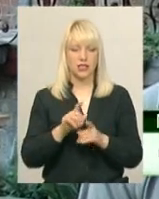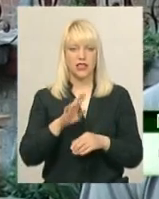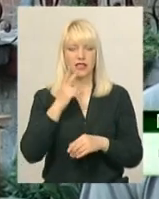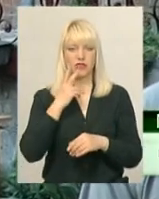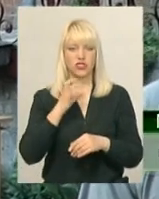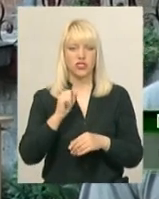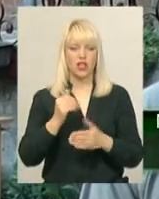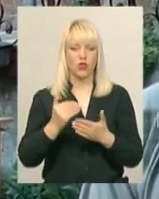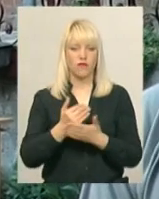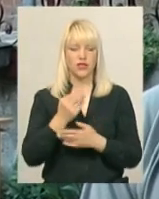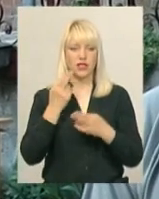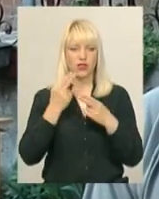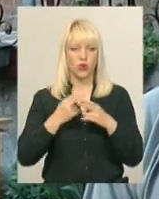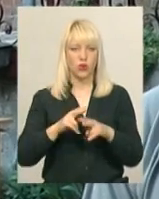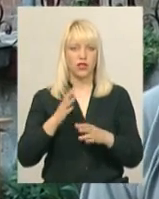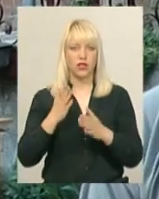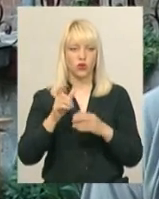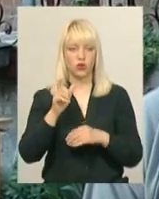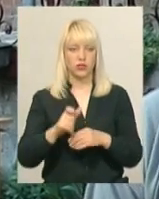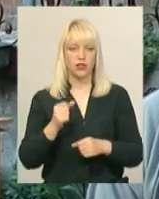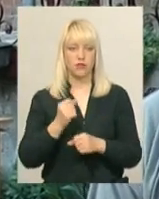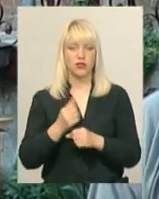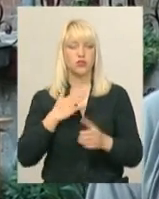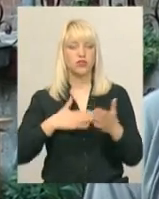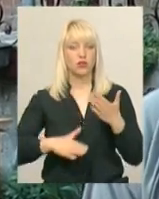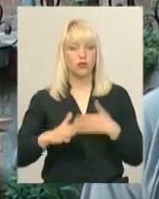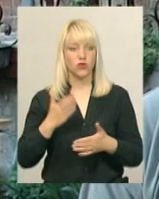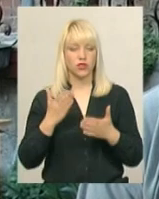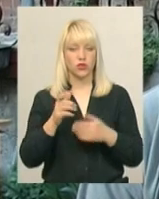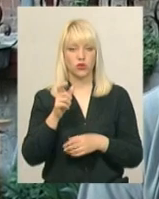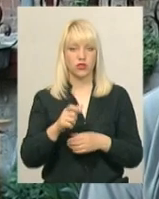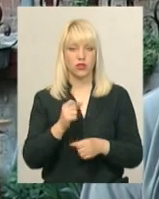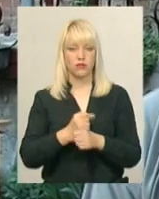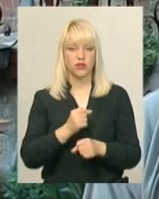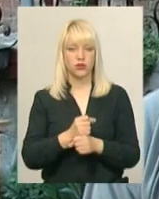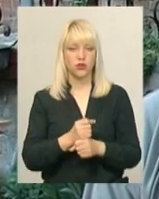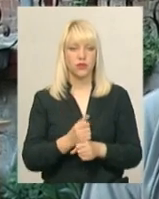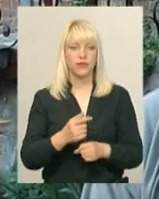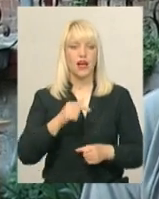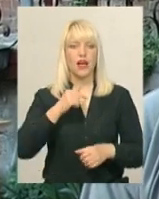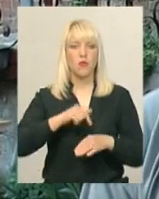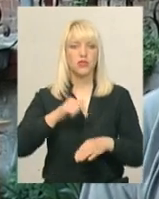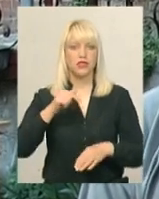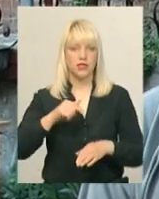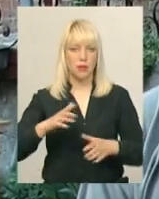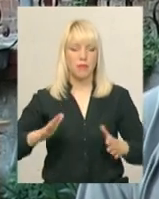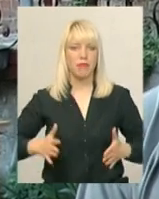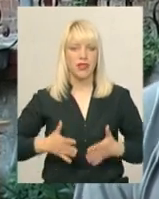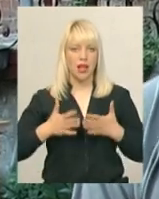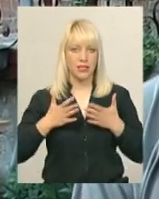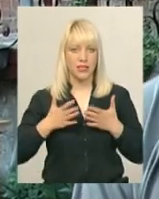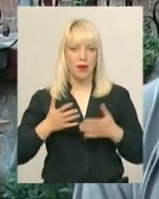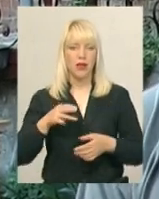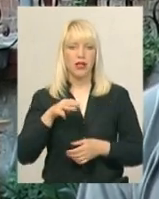це важко. Але якщо людина працює задоволенням, якщо людина працює з якимось емоційним піднесенням, вона